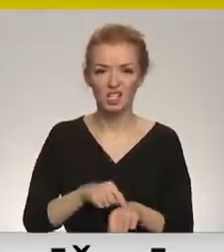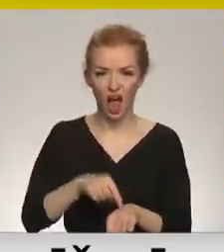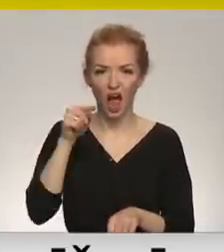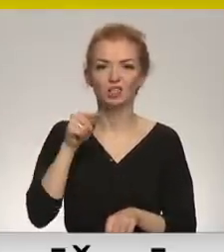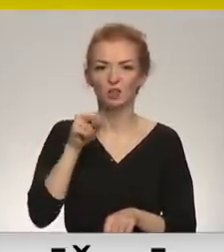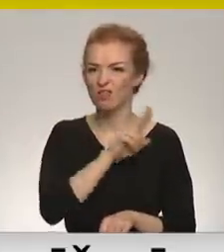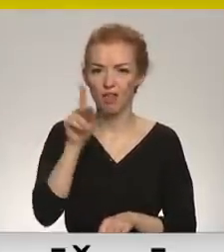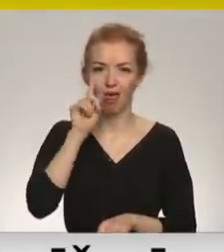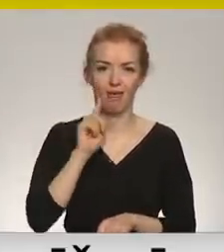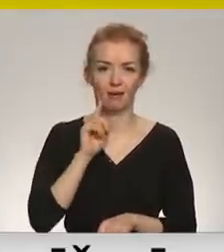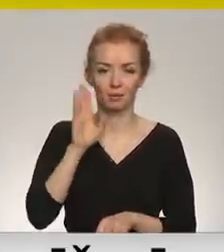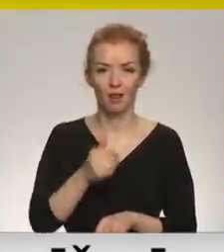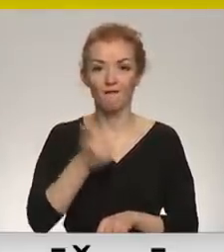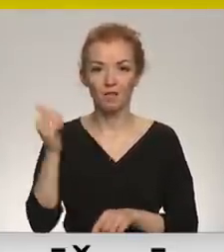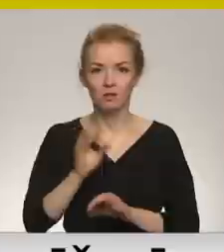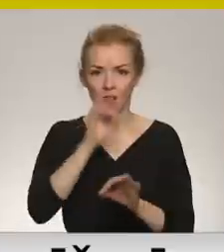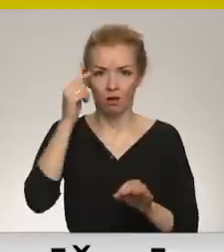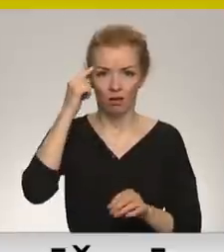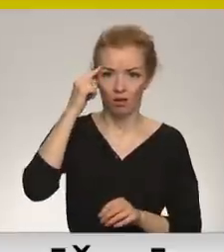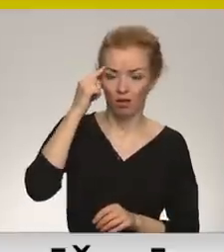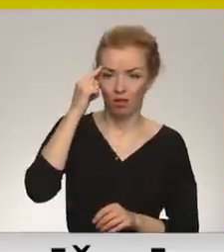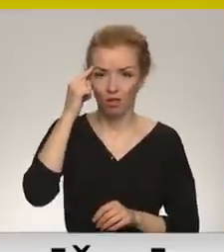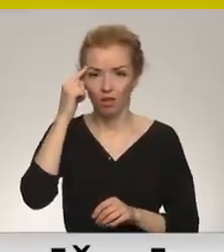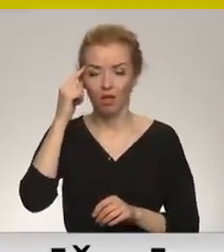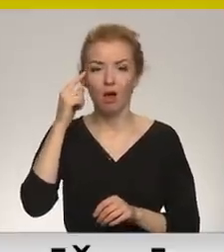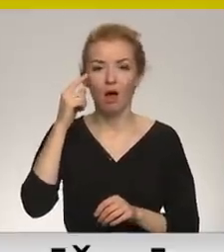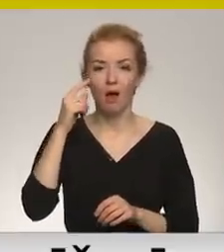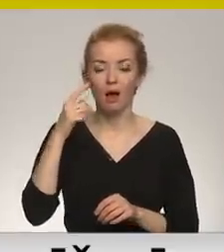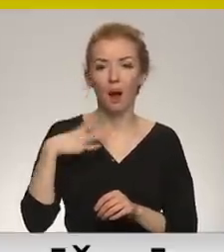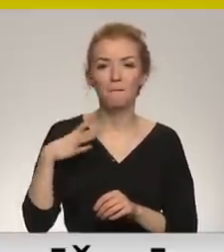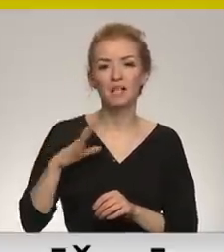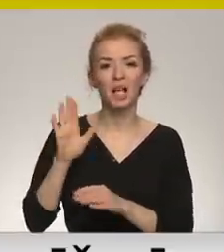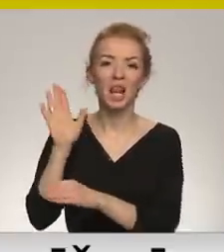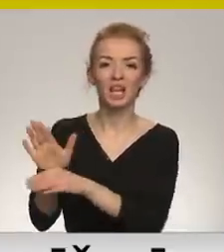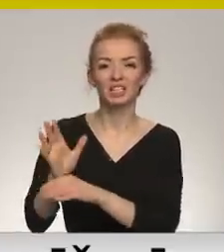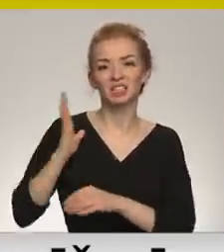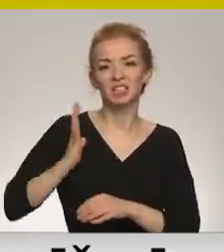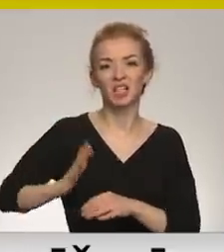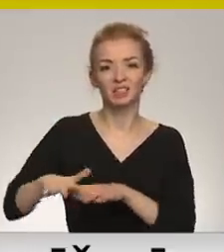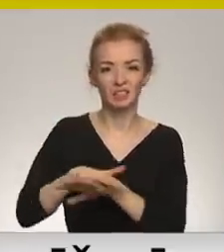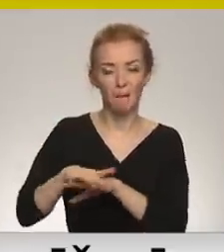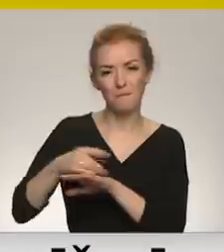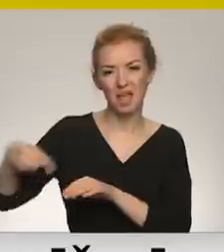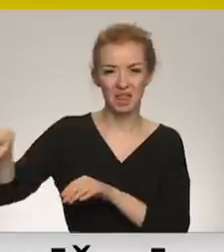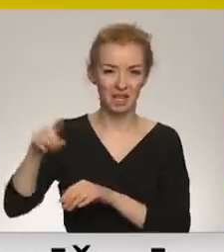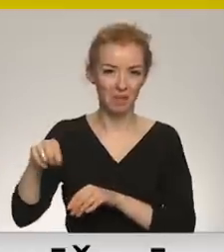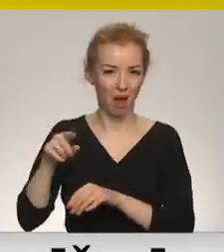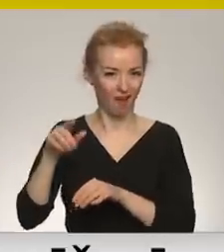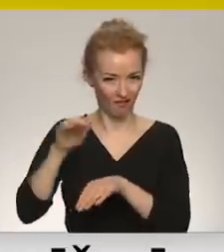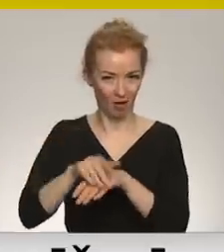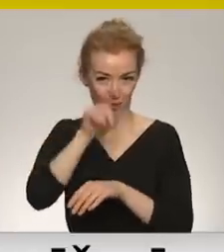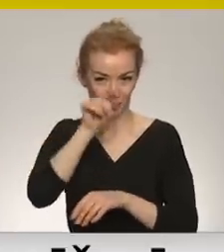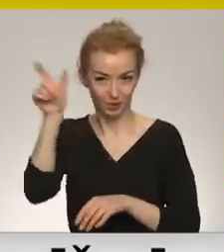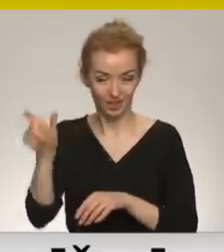diskomforts, lai viņi sāktu domāt. Tāda vienkāršošana, kāpēc likt ciest sabiedrībai, ja jau tas līderis ir